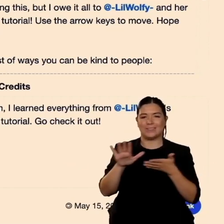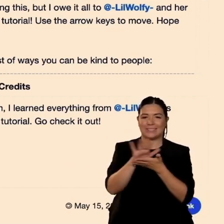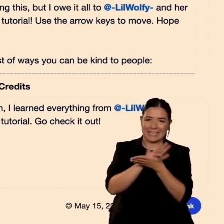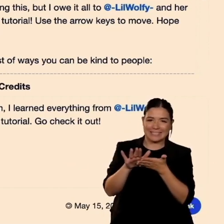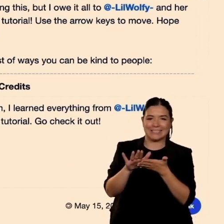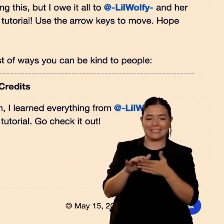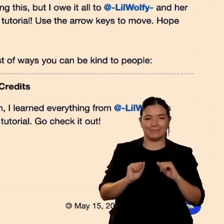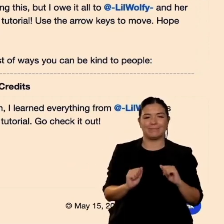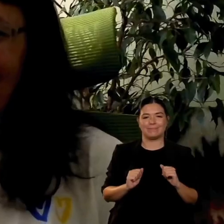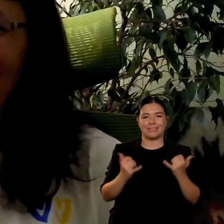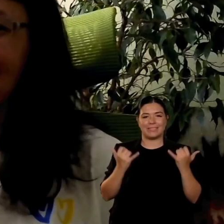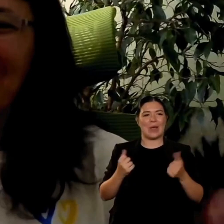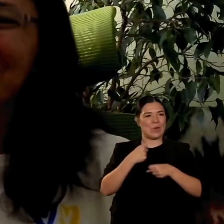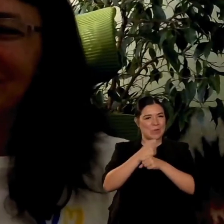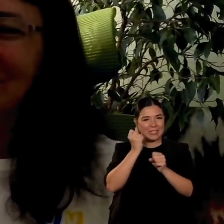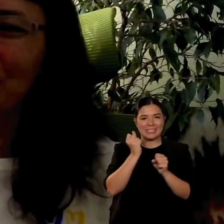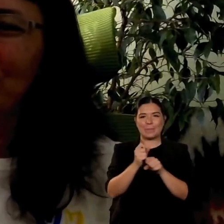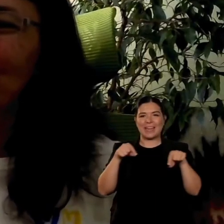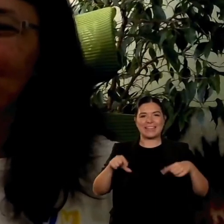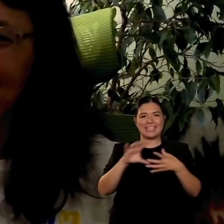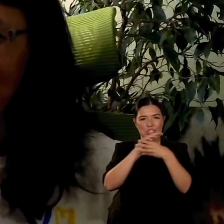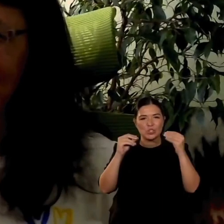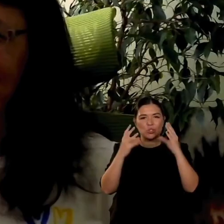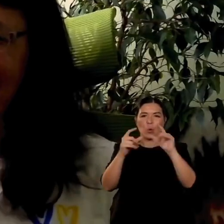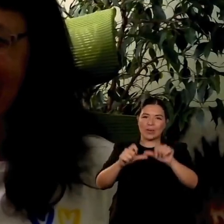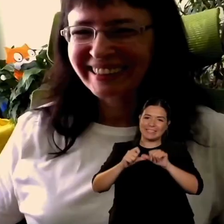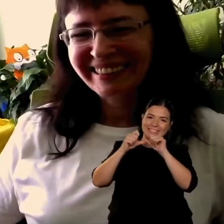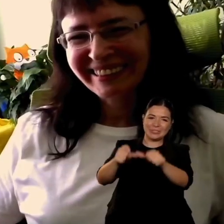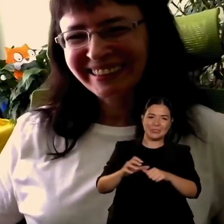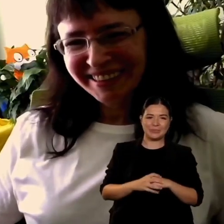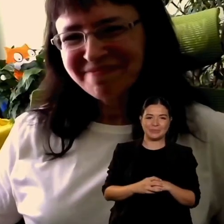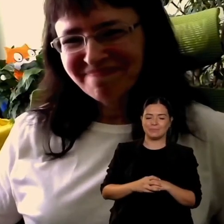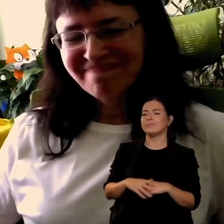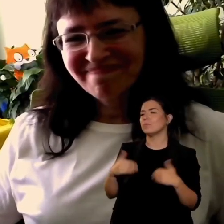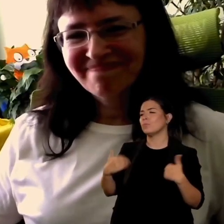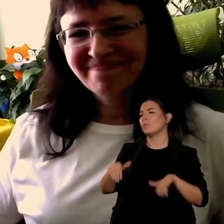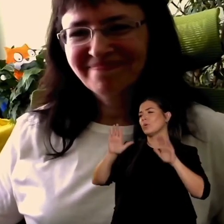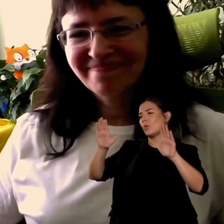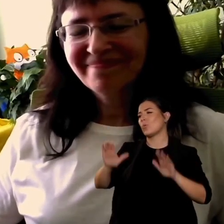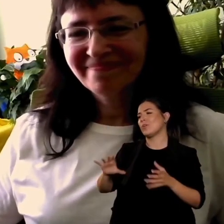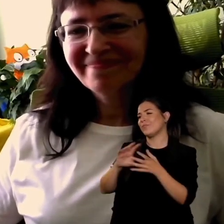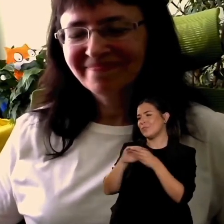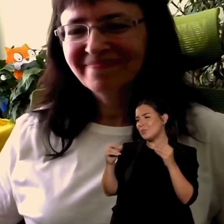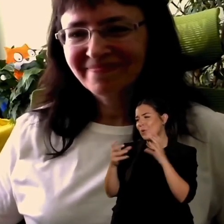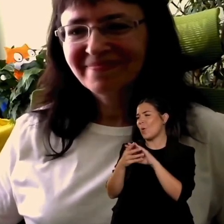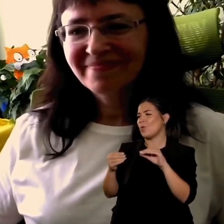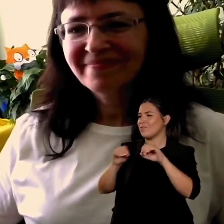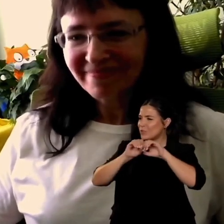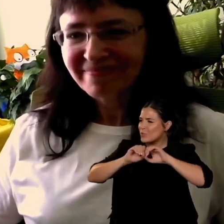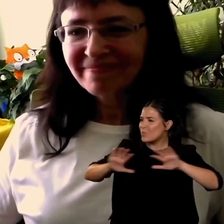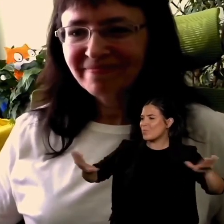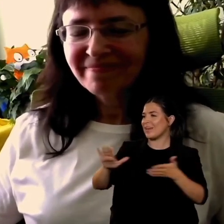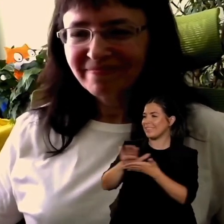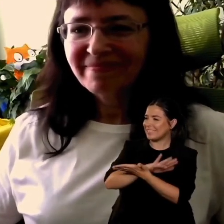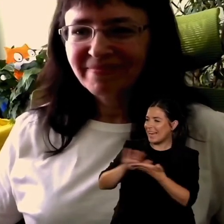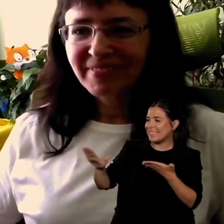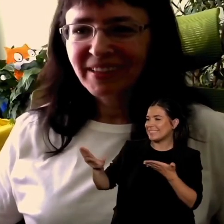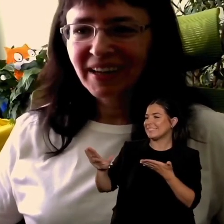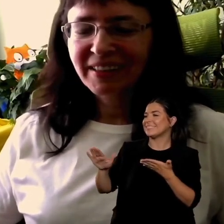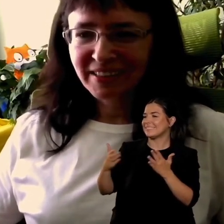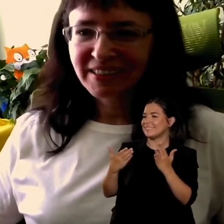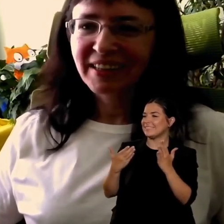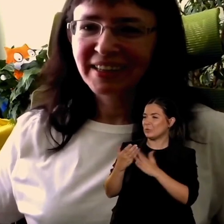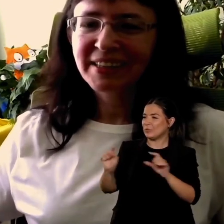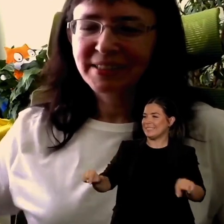con queste onde di amabilità cosa ti aspetti nel futuro di questo progetto per il futuro